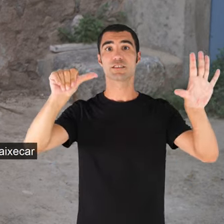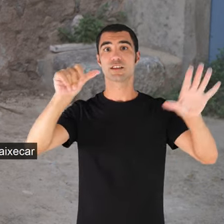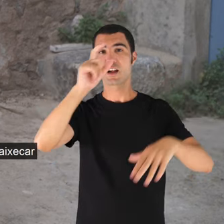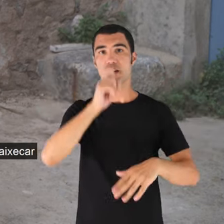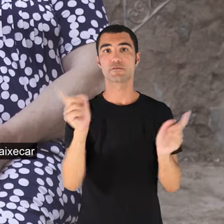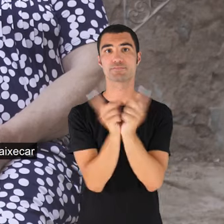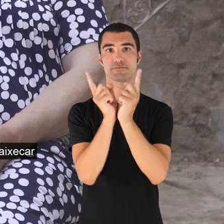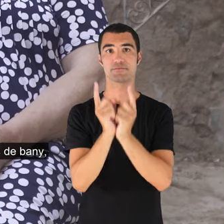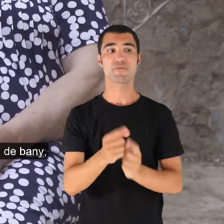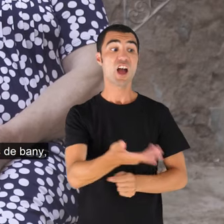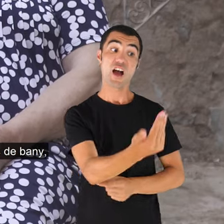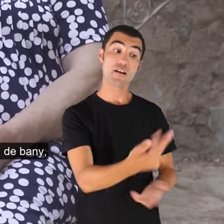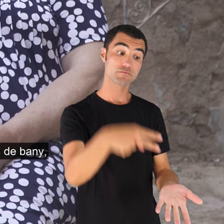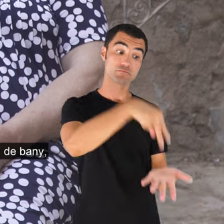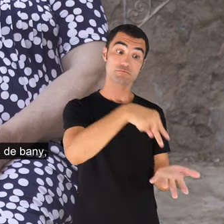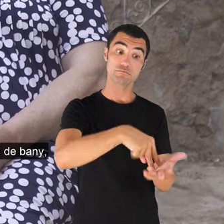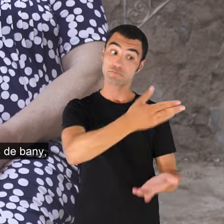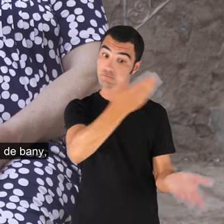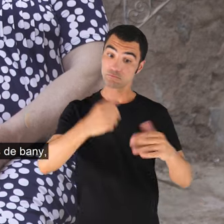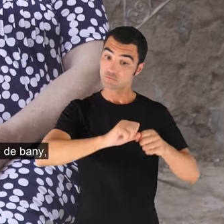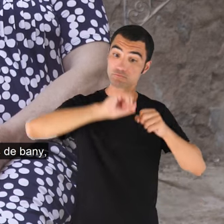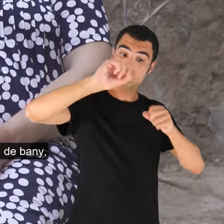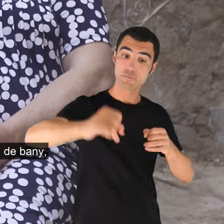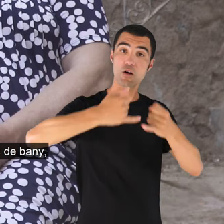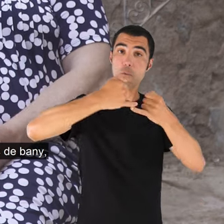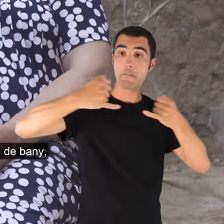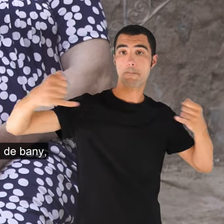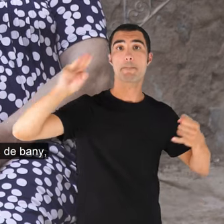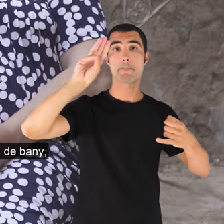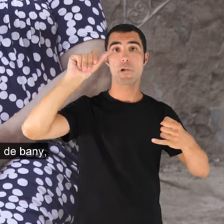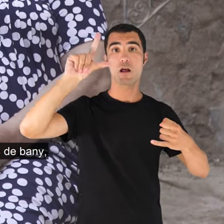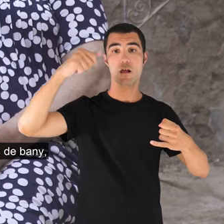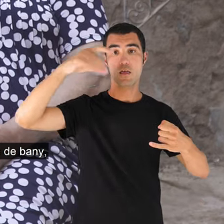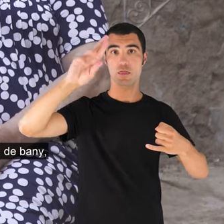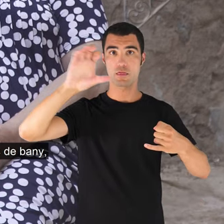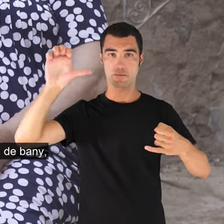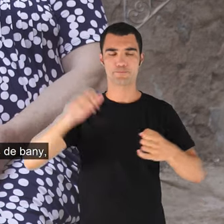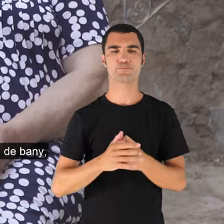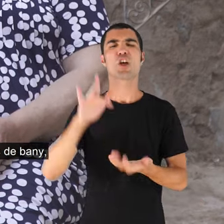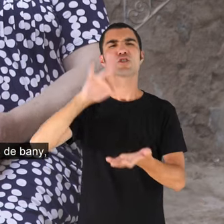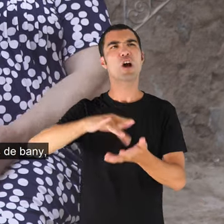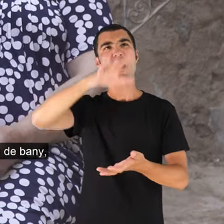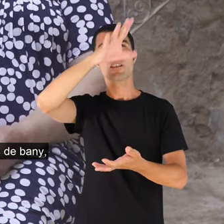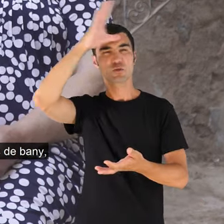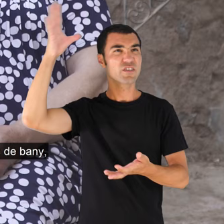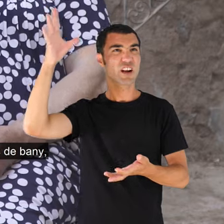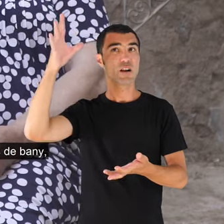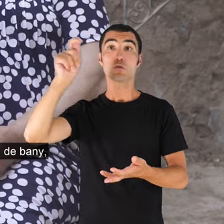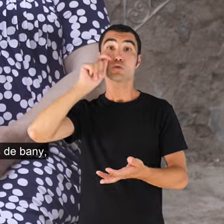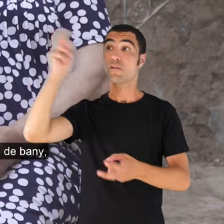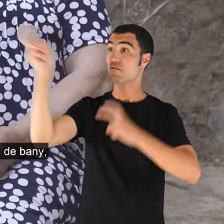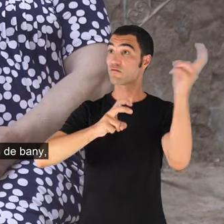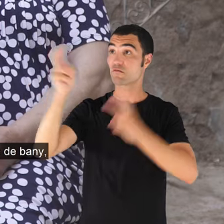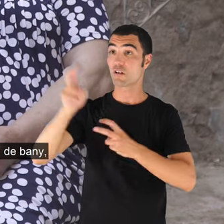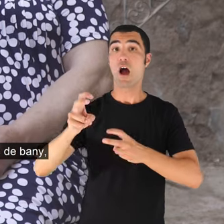escar els palangres. Els estius, quan va començar a venir turisme, varen posar unes casetes davant, just davant